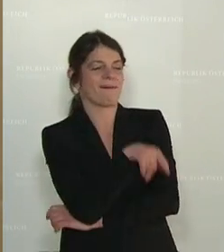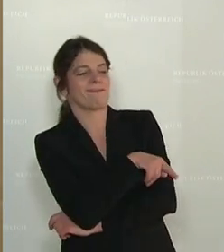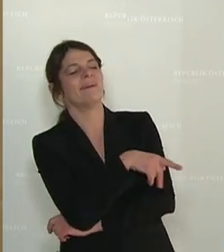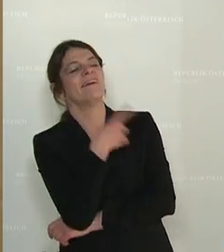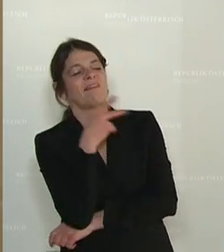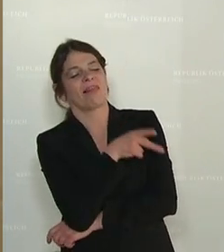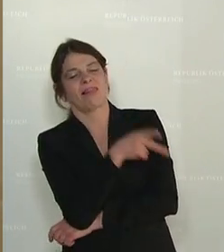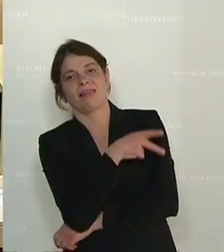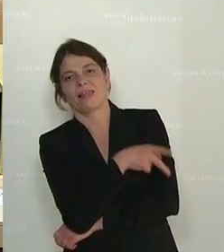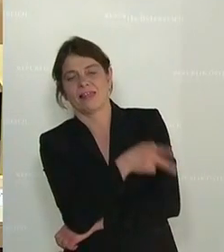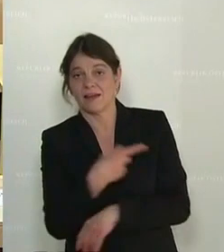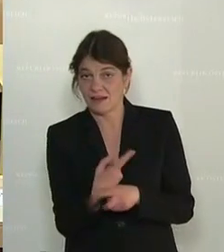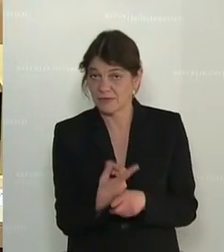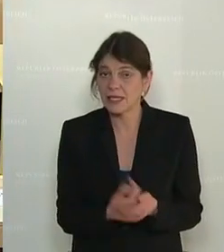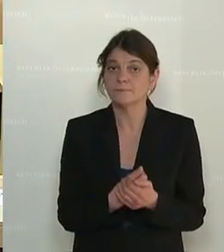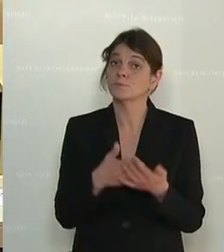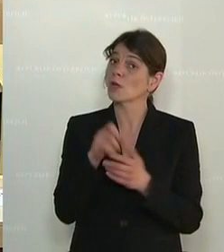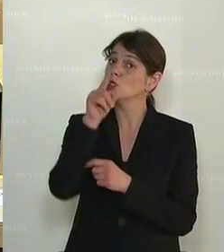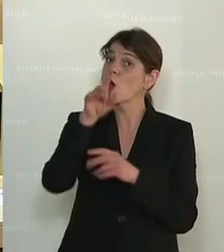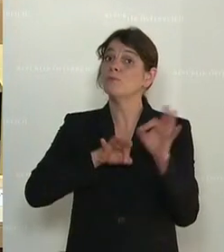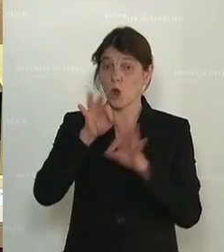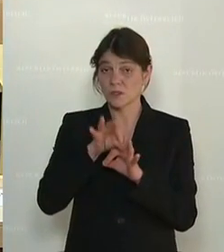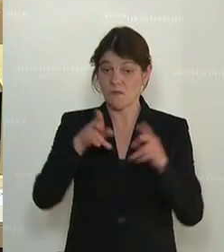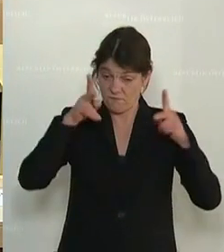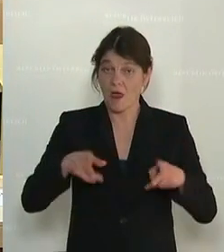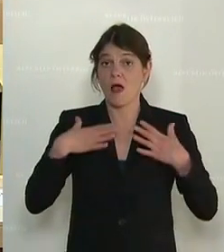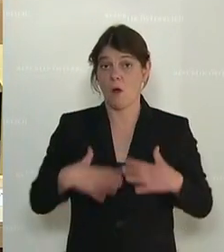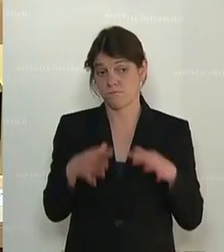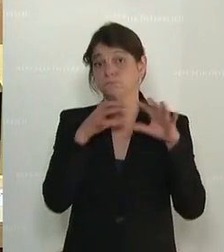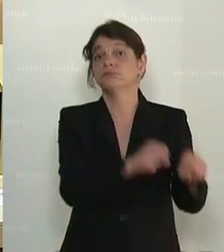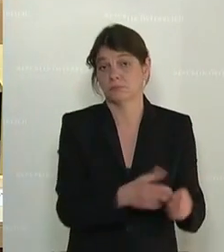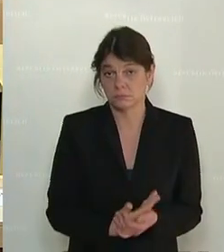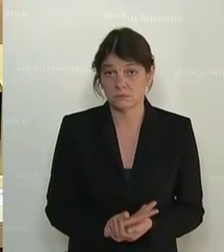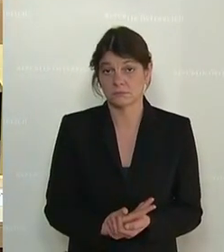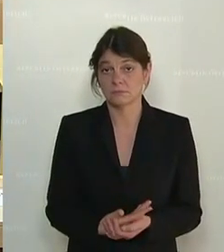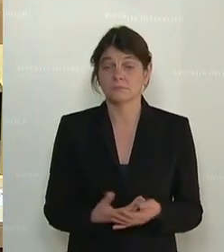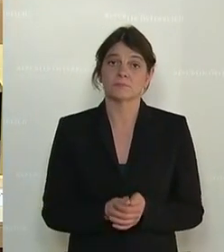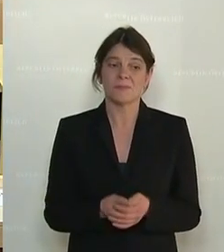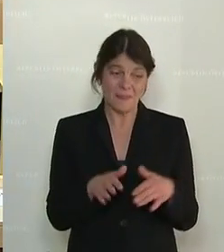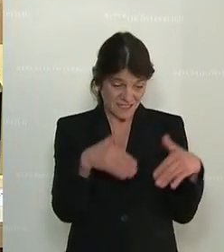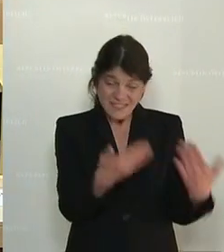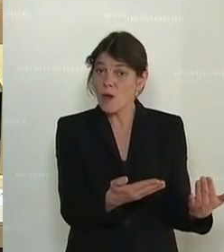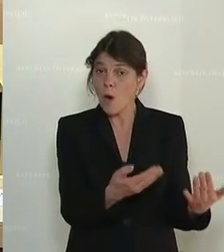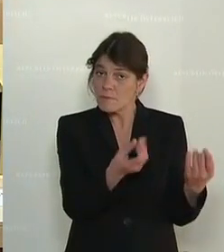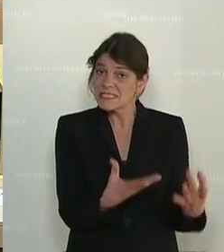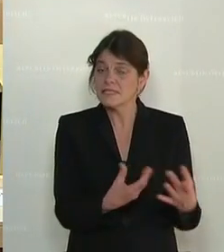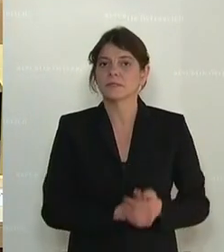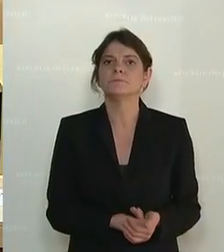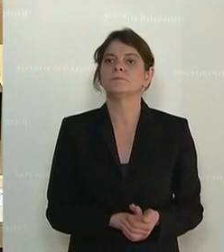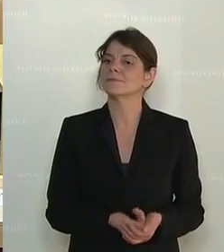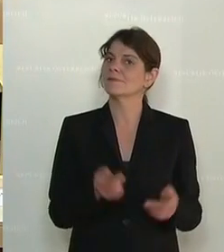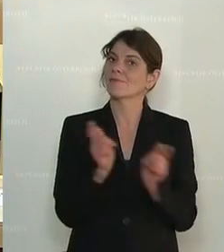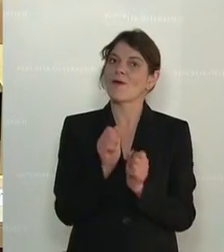und ja, zwölf Prozent erlitten körperliche Übergriffe. In solchen Fällen ist die